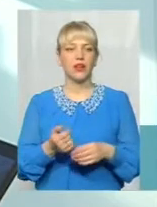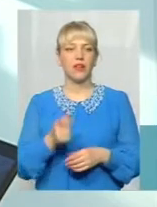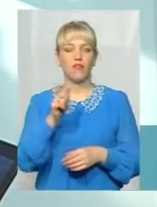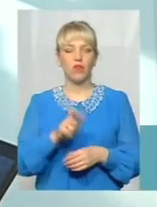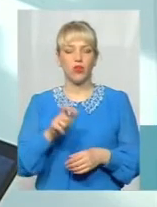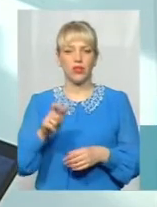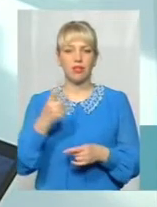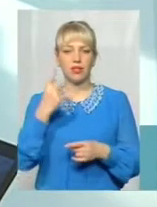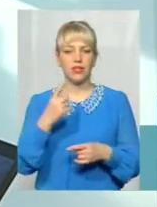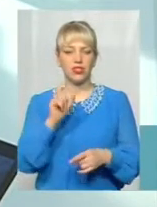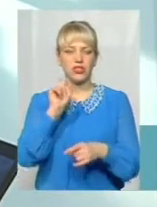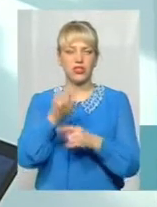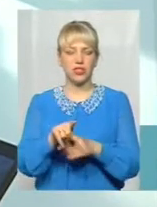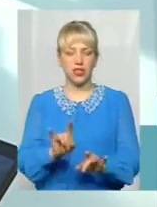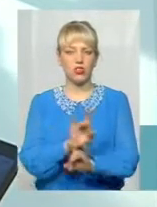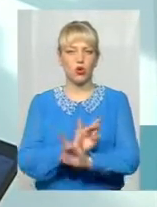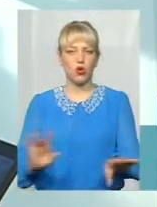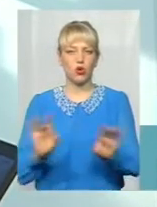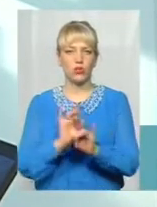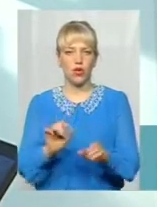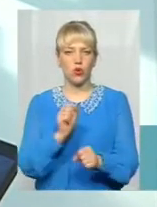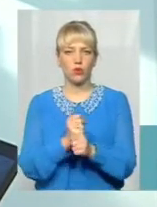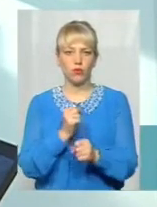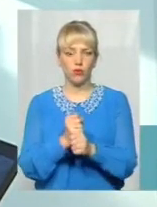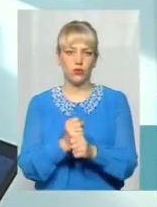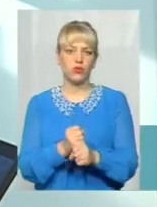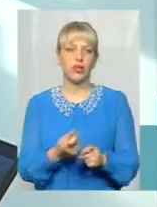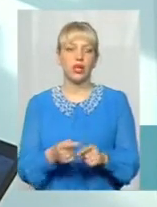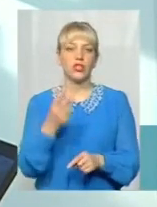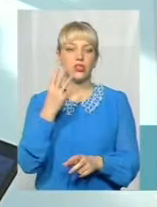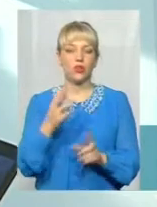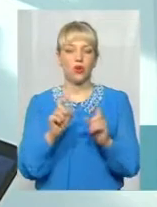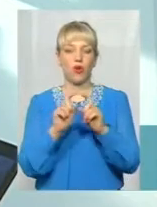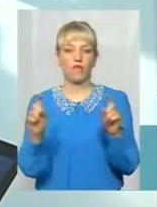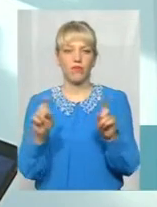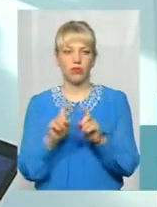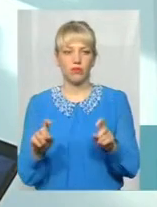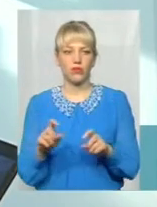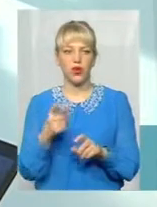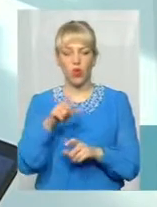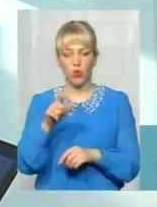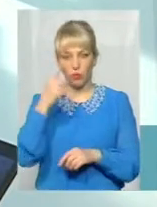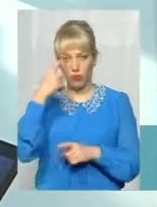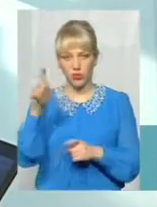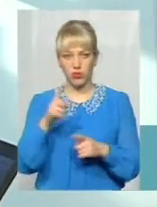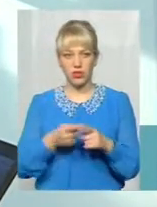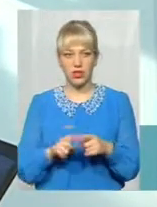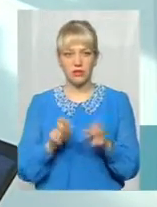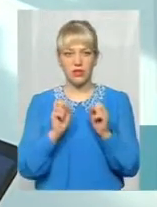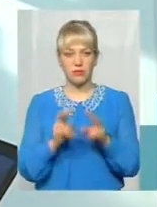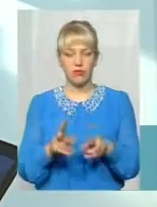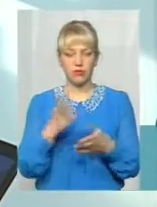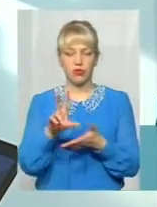Перша задача – це роз'яснювання роботи. Тобто, з трьох відомств людям повідомляють, це дуже небезпечно, надають приклади